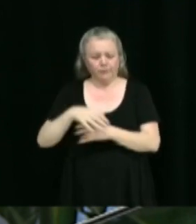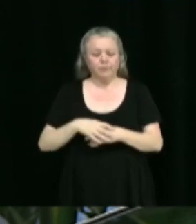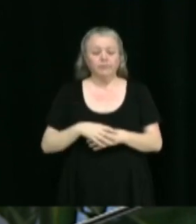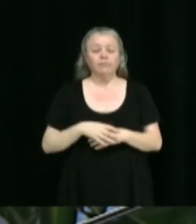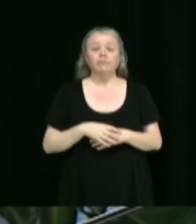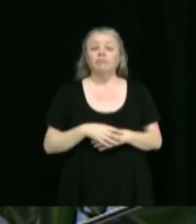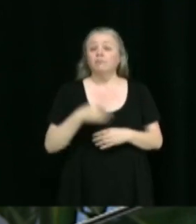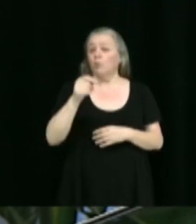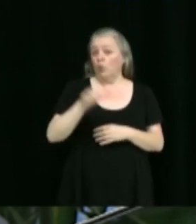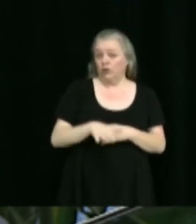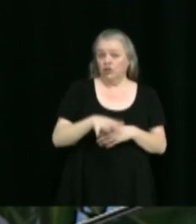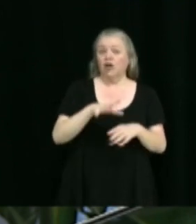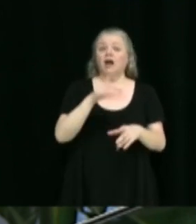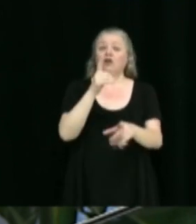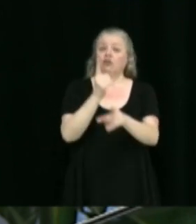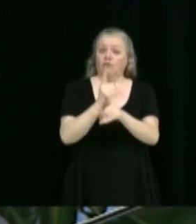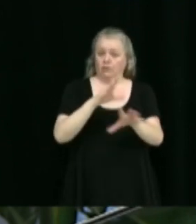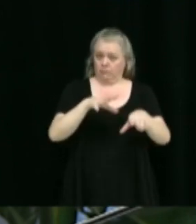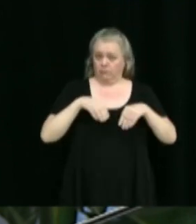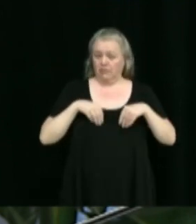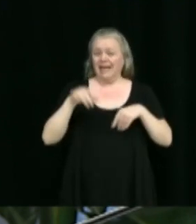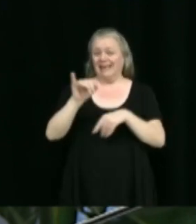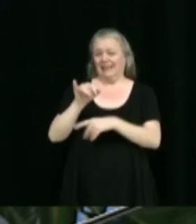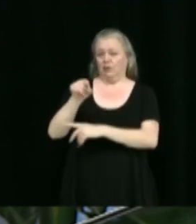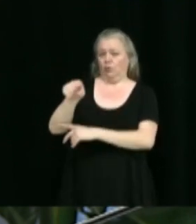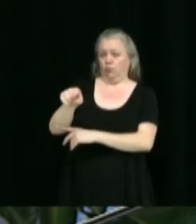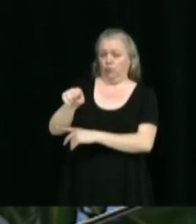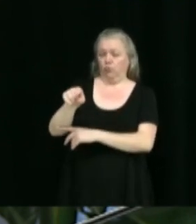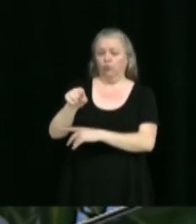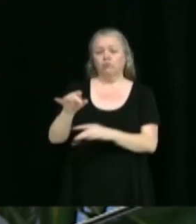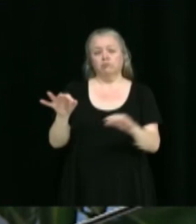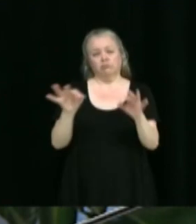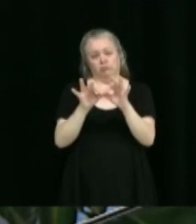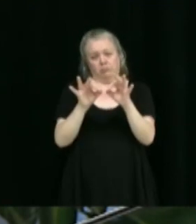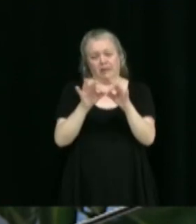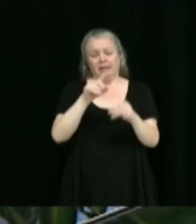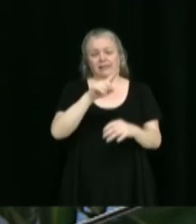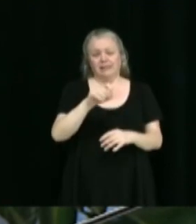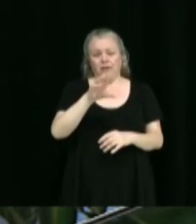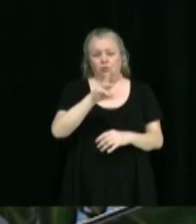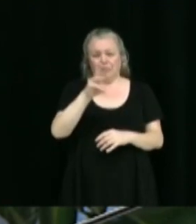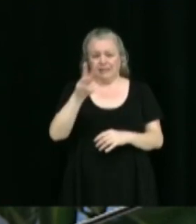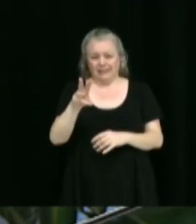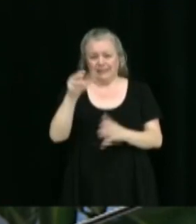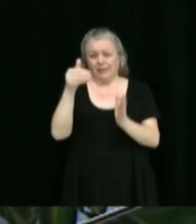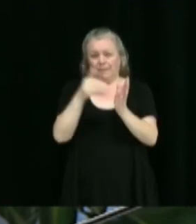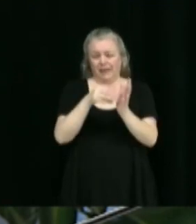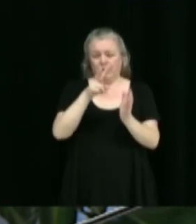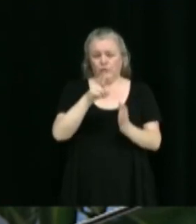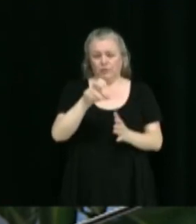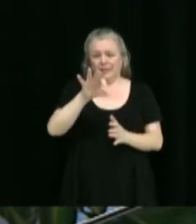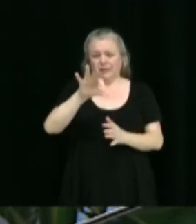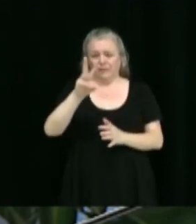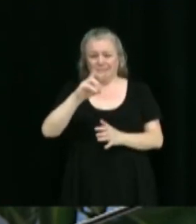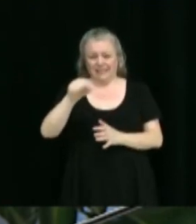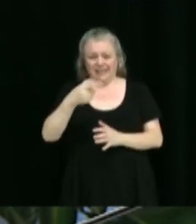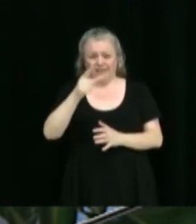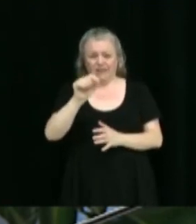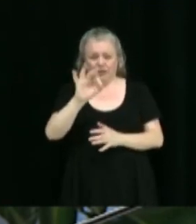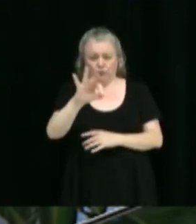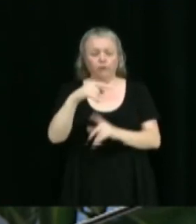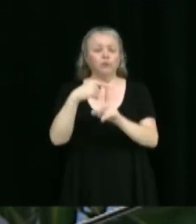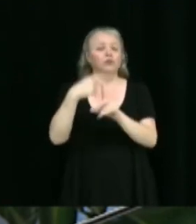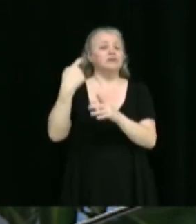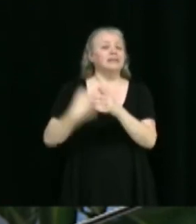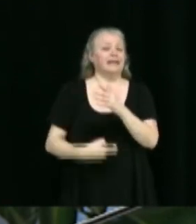lieu d'accepter la plus basse soumission conforme, soit celle d'INDICO pour un montant de 166 296 $ et 29 $. Taxes non